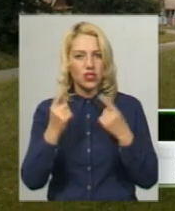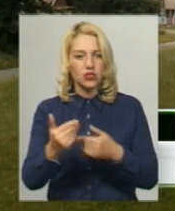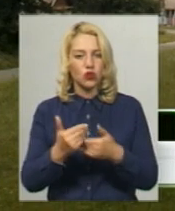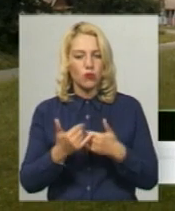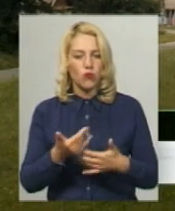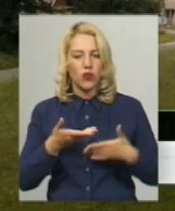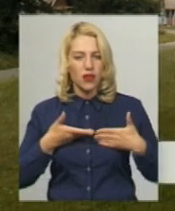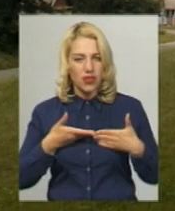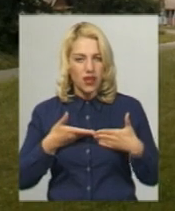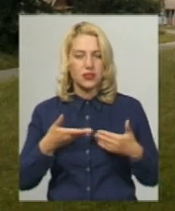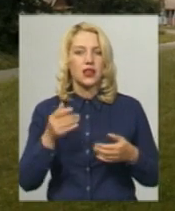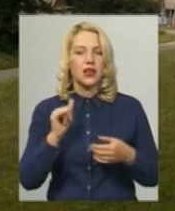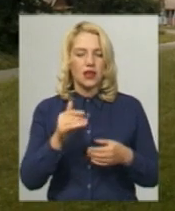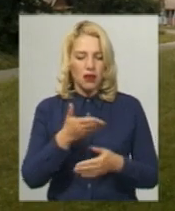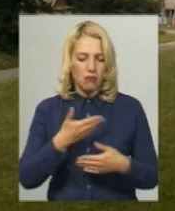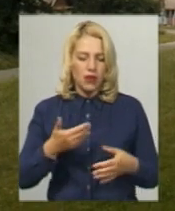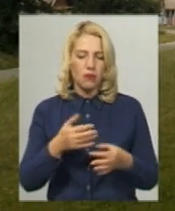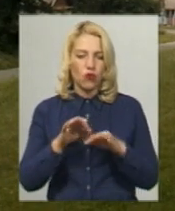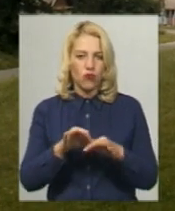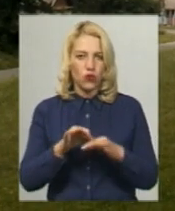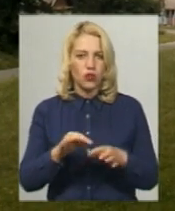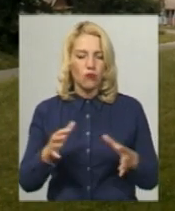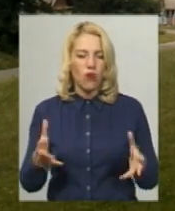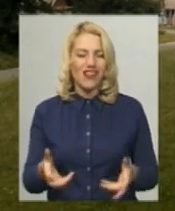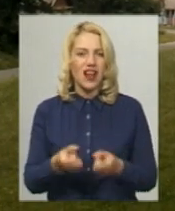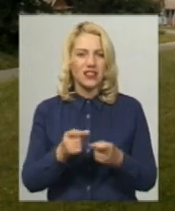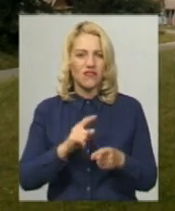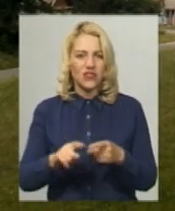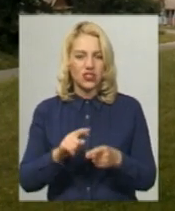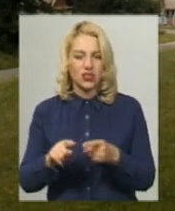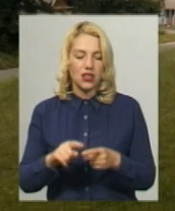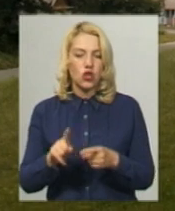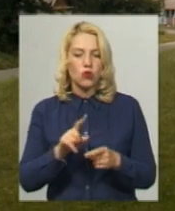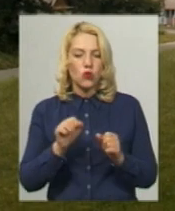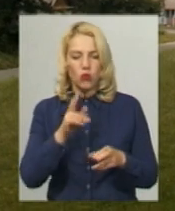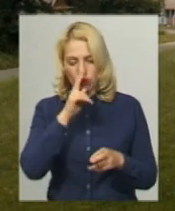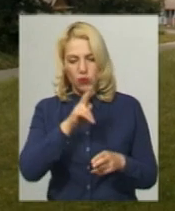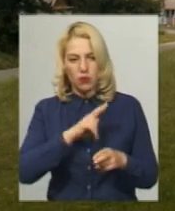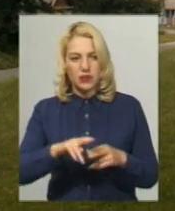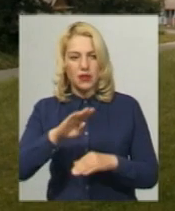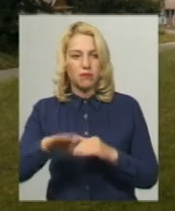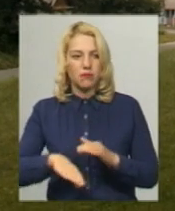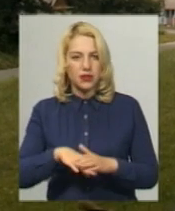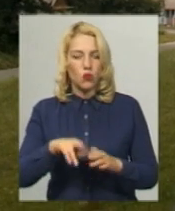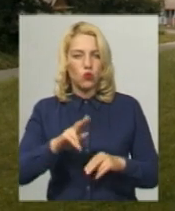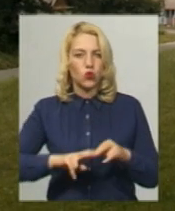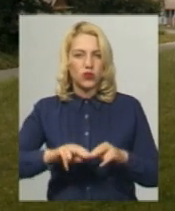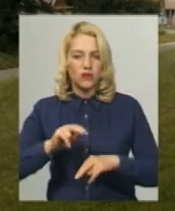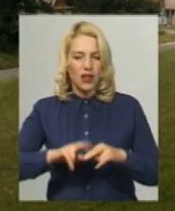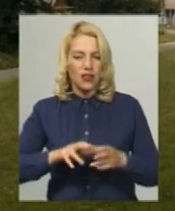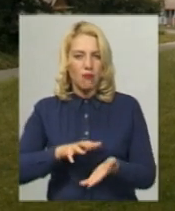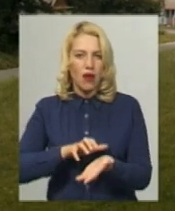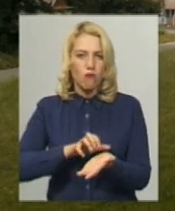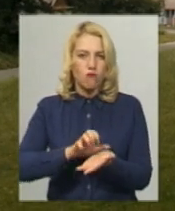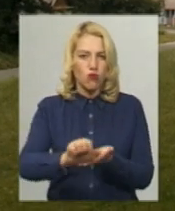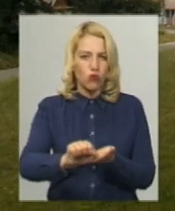ведемо зараз рятівні археологічні дослідження, це те, що могло би пропасти під будівельними, скажімо так, бульдозерами